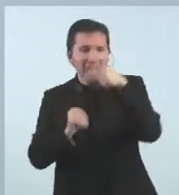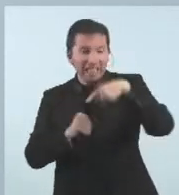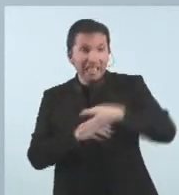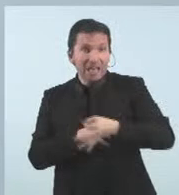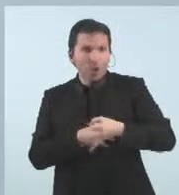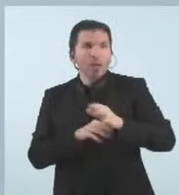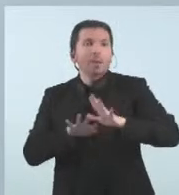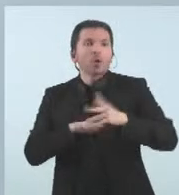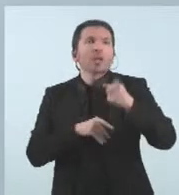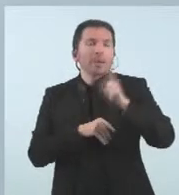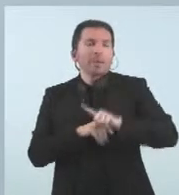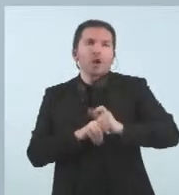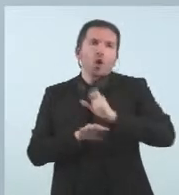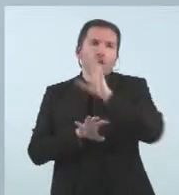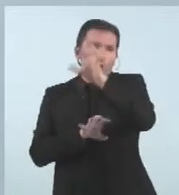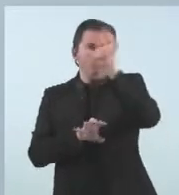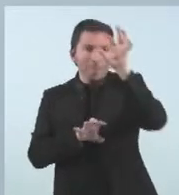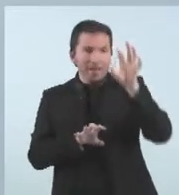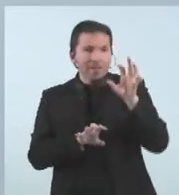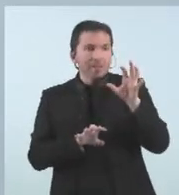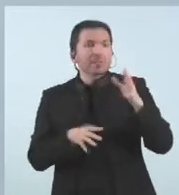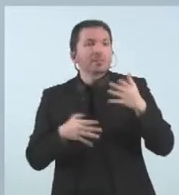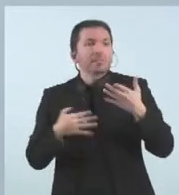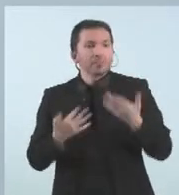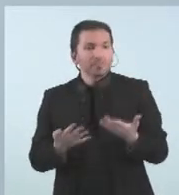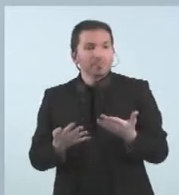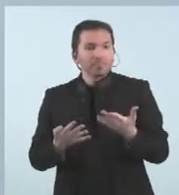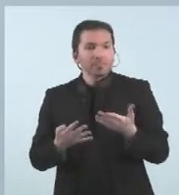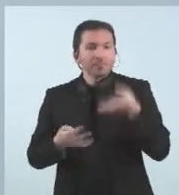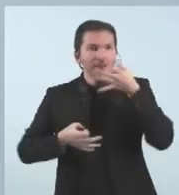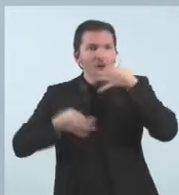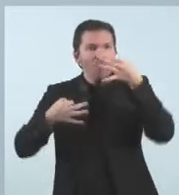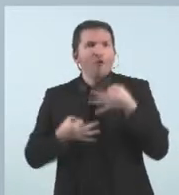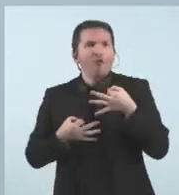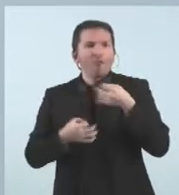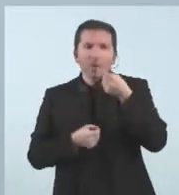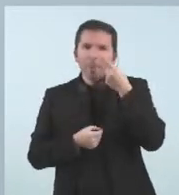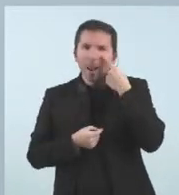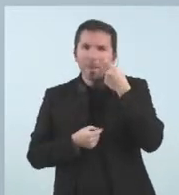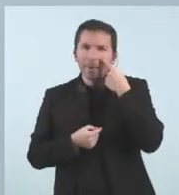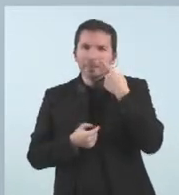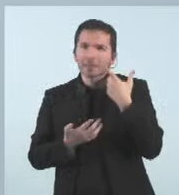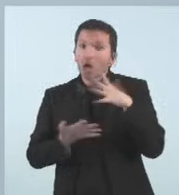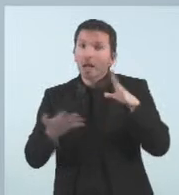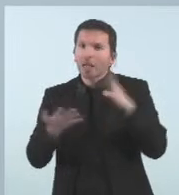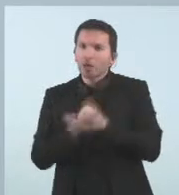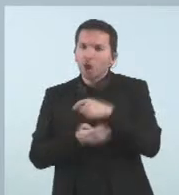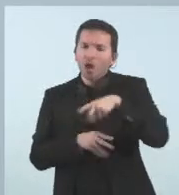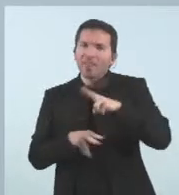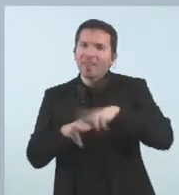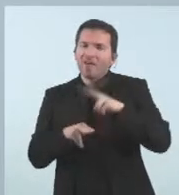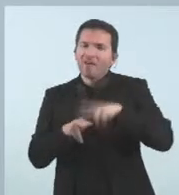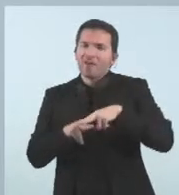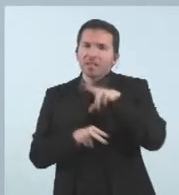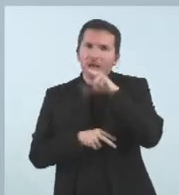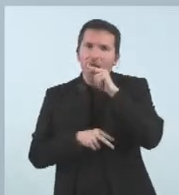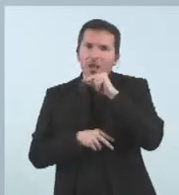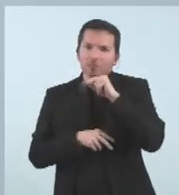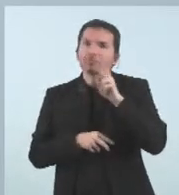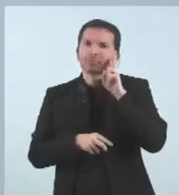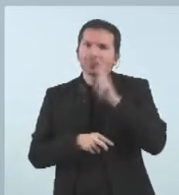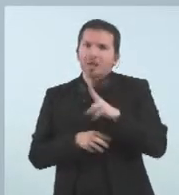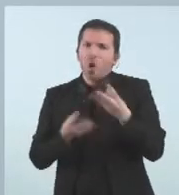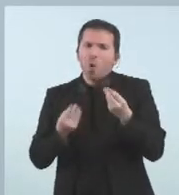també han estat molt impactats per la crisi sanitària doncs es confirma la percepció que tots hem tingut que a aquestes festes nadalenques hi ha hagut una elevada